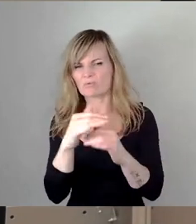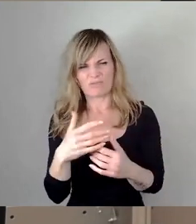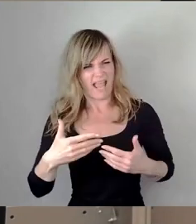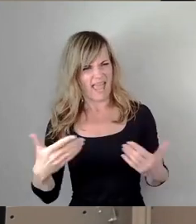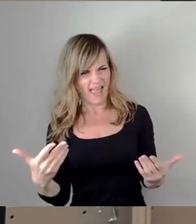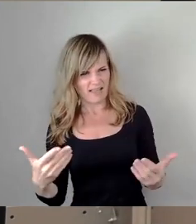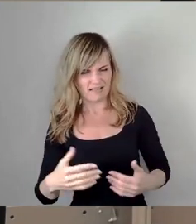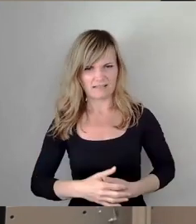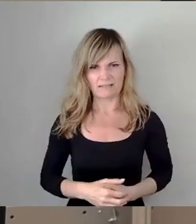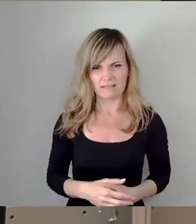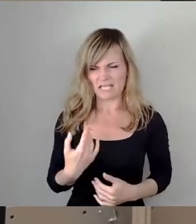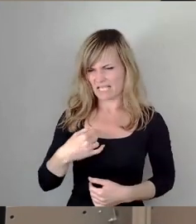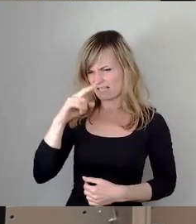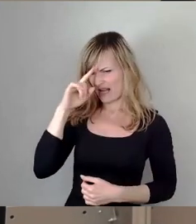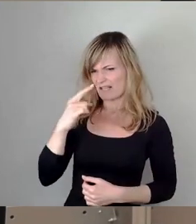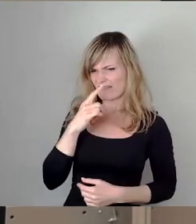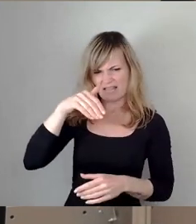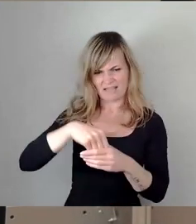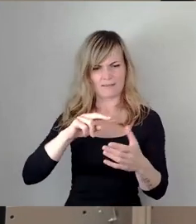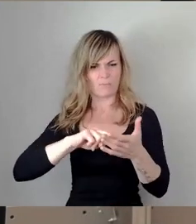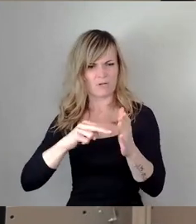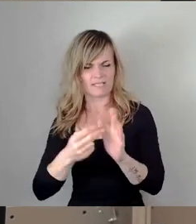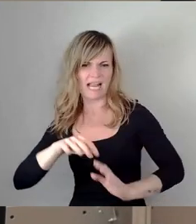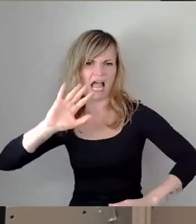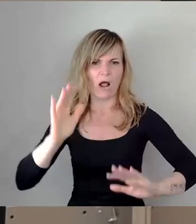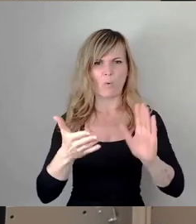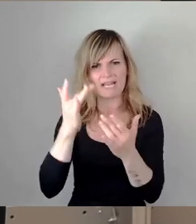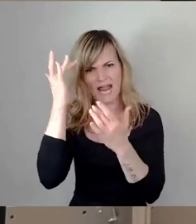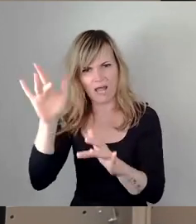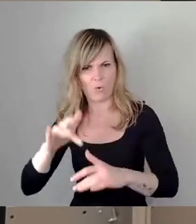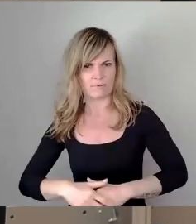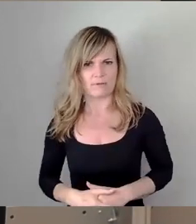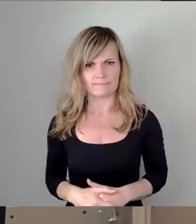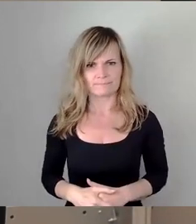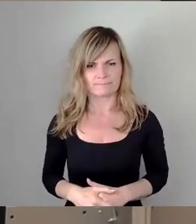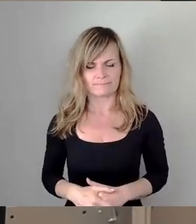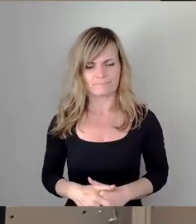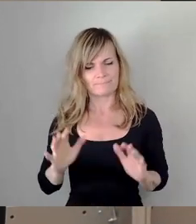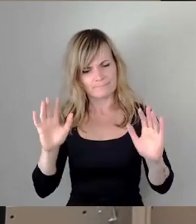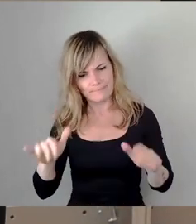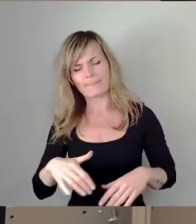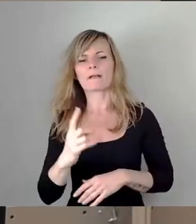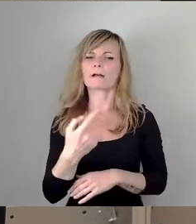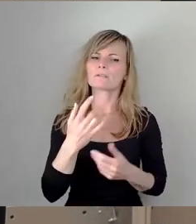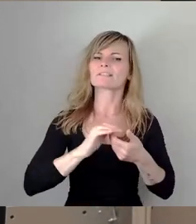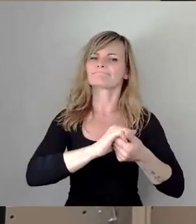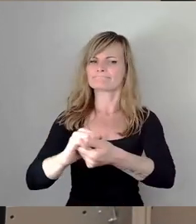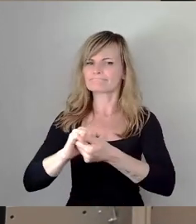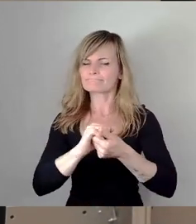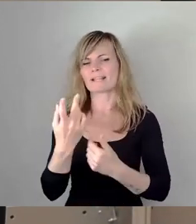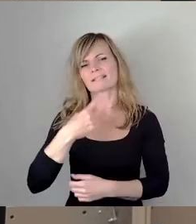Und ich dachte, wenn es um Politik geht, ist hauen erlaubt. Uns eint das Selbstverständnis mit